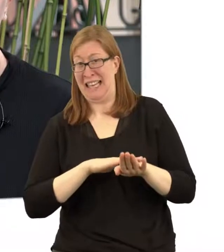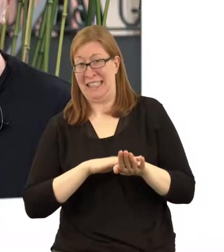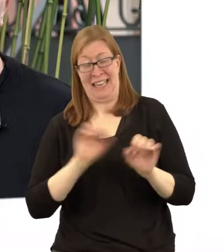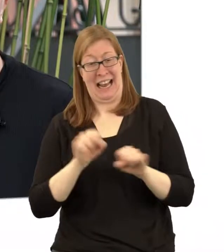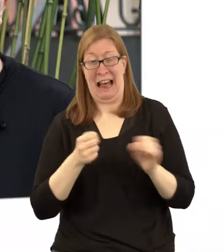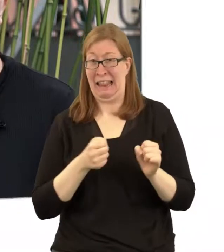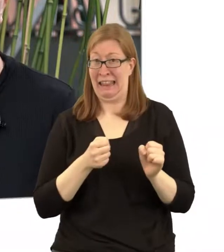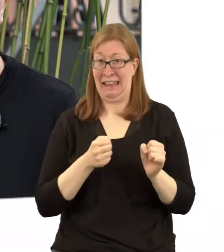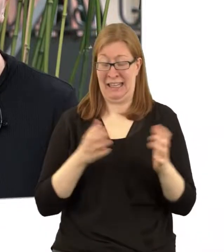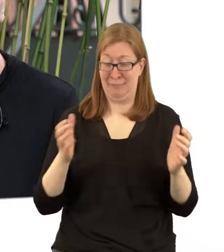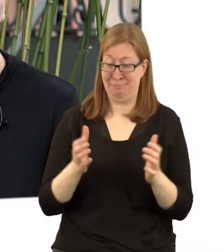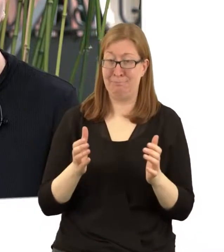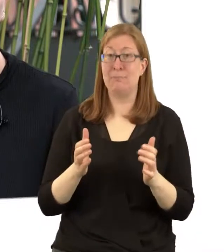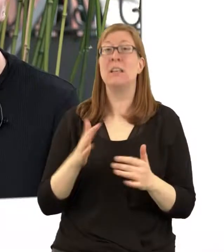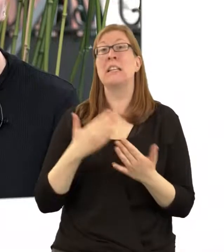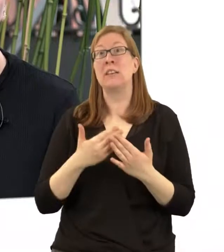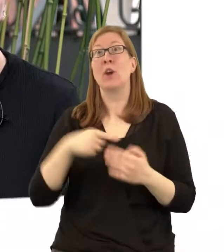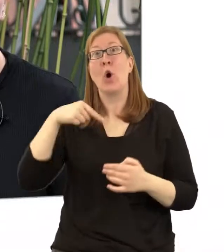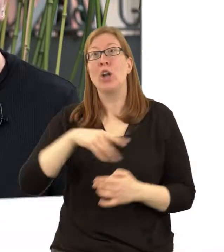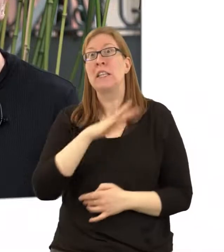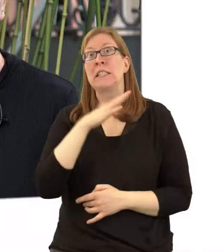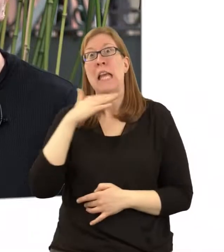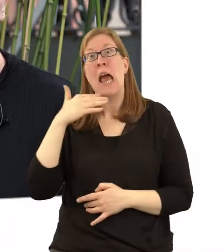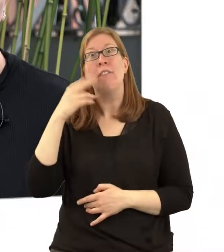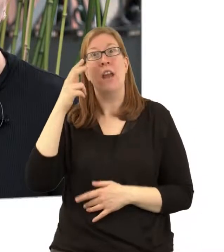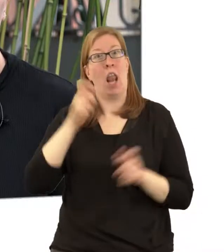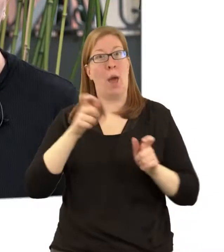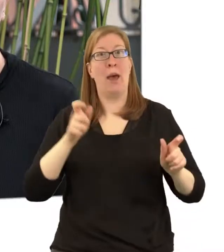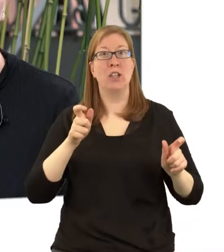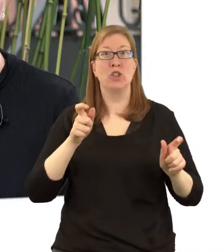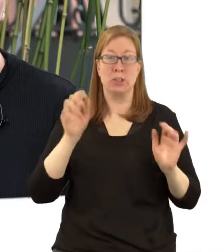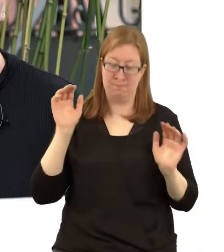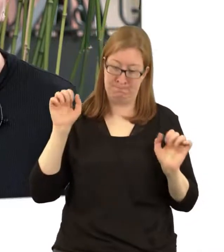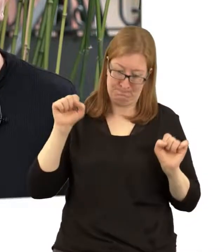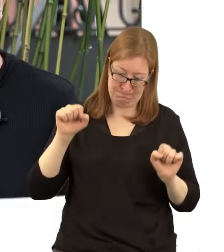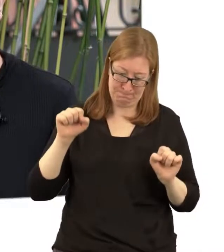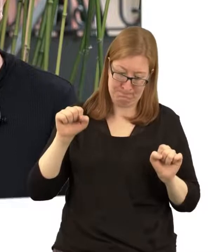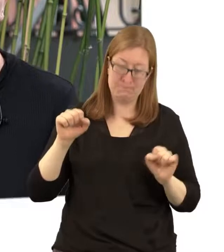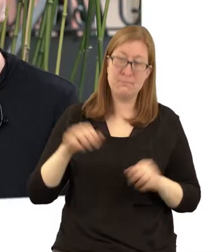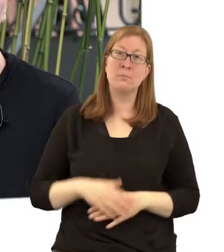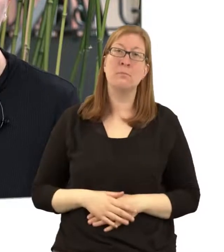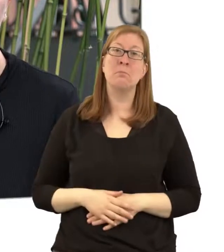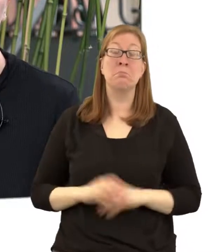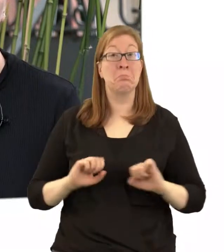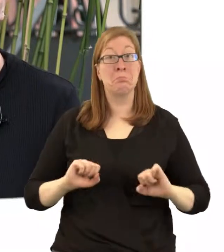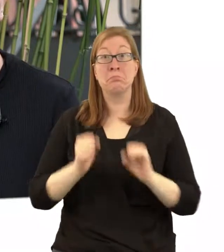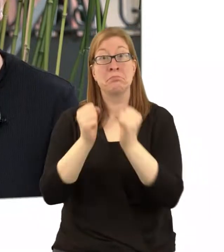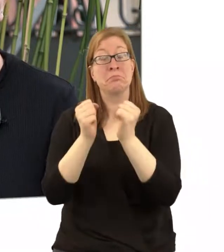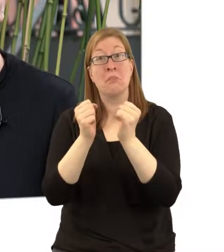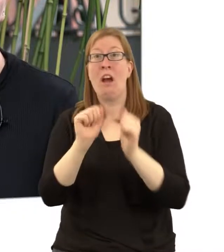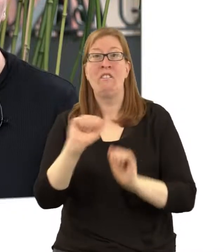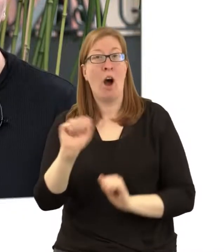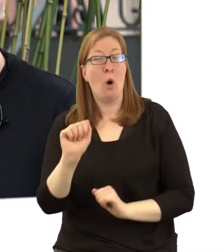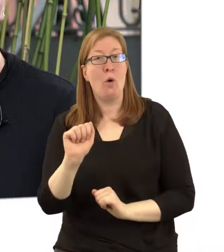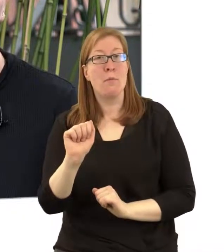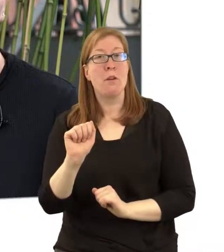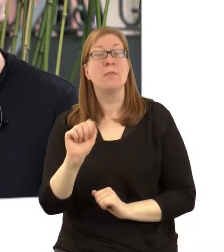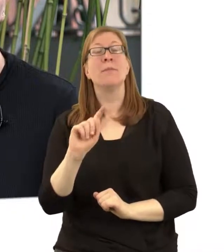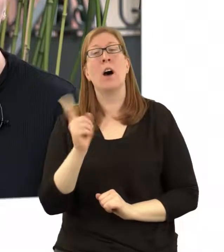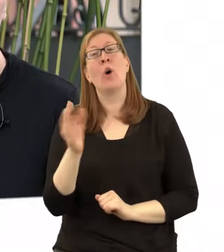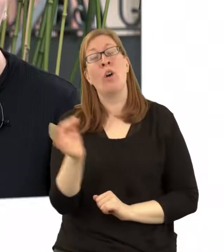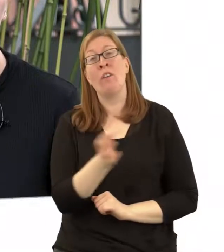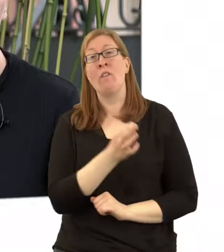von denen wir uns heute verabschiedet haben. Und wir haben ihn initiiert, weil das auch für uns